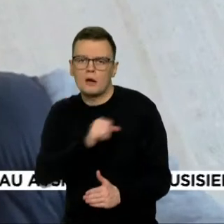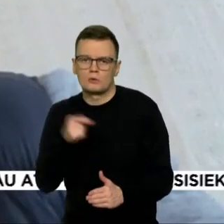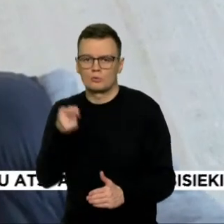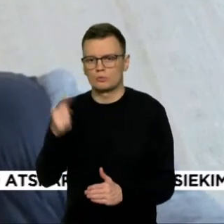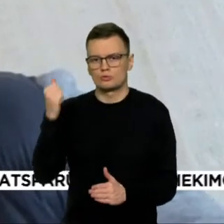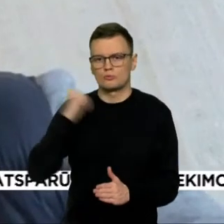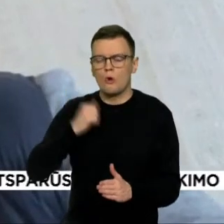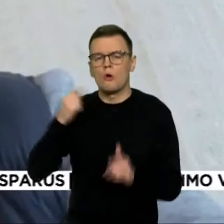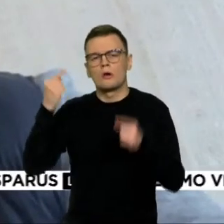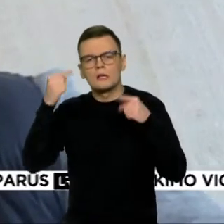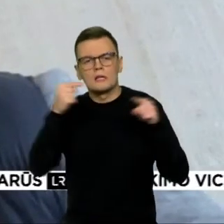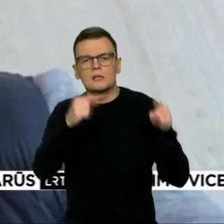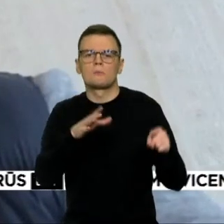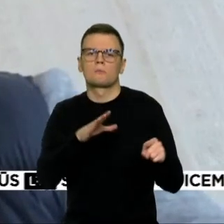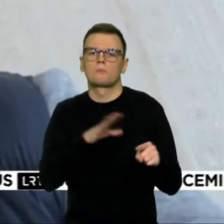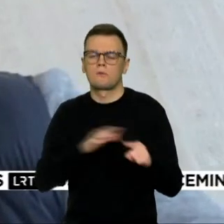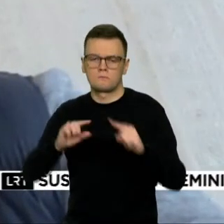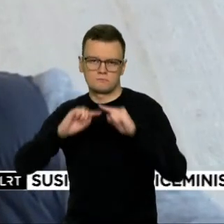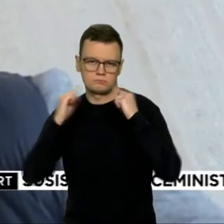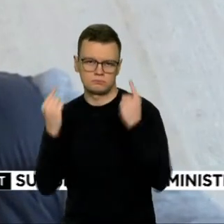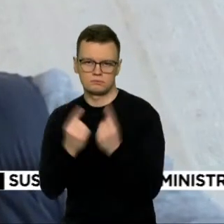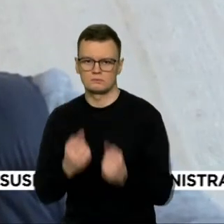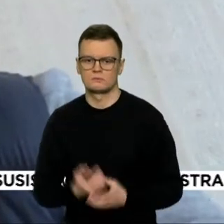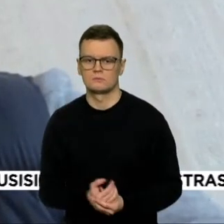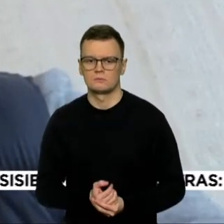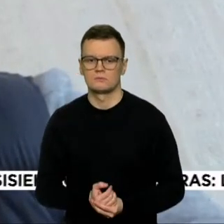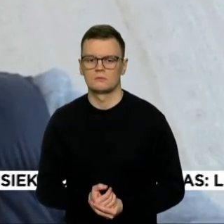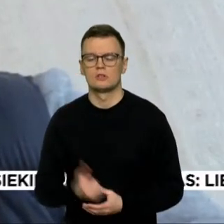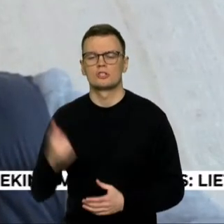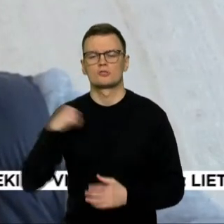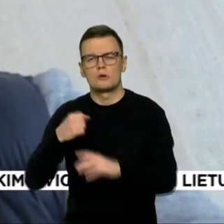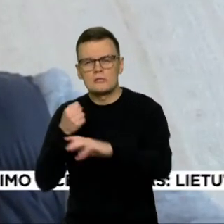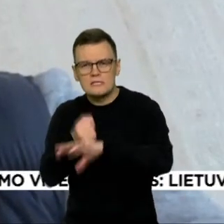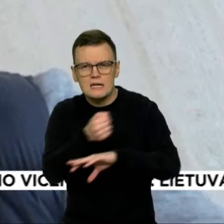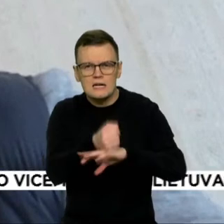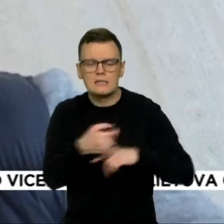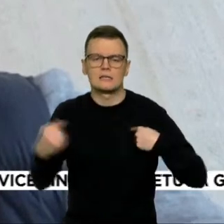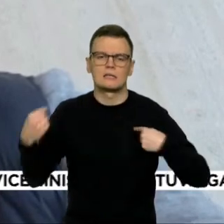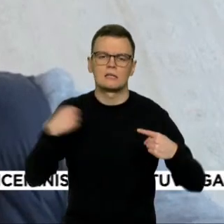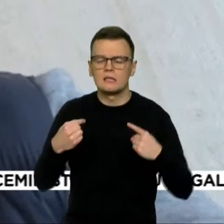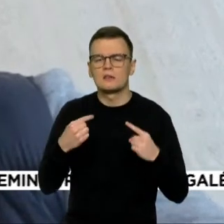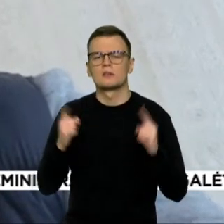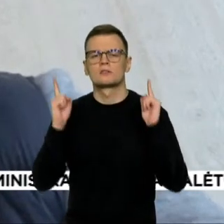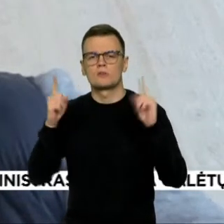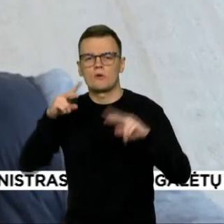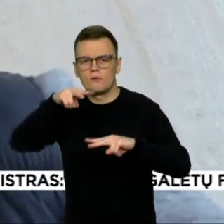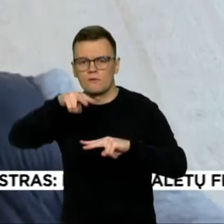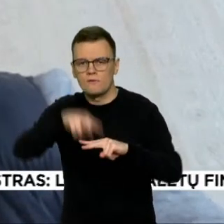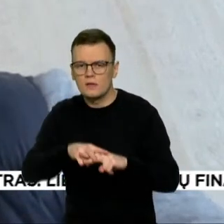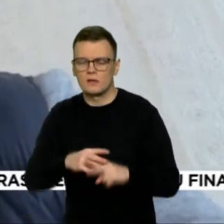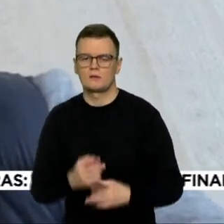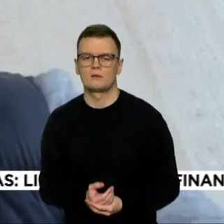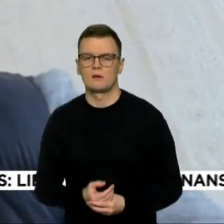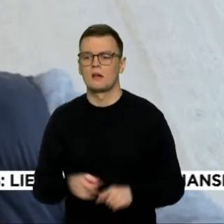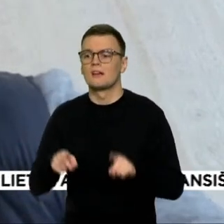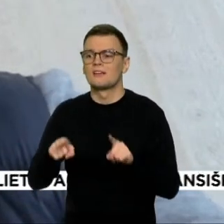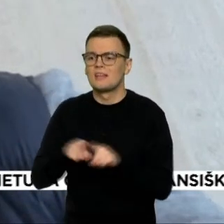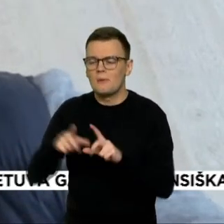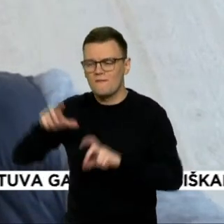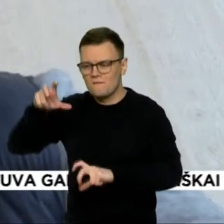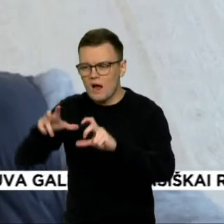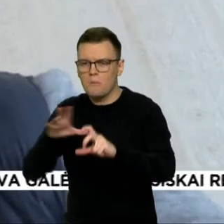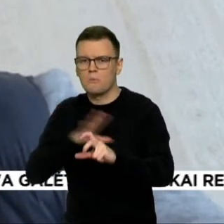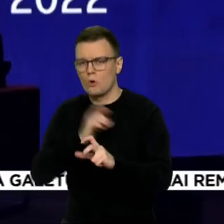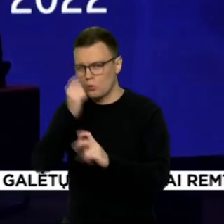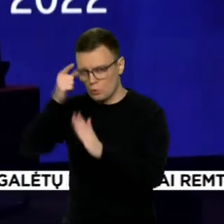Žmonės jie kankino policijos nuovodose, saugumo institucijų pastatuose. Jie taip pat naudoja plinkinių gyvenviečių pramonės kompleksus jų